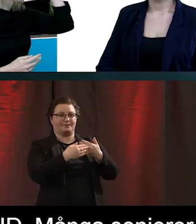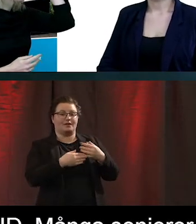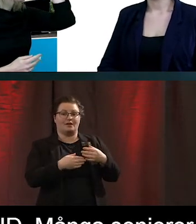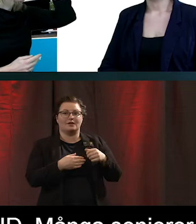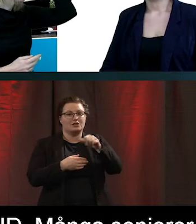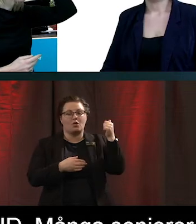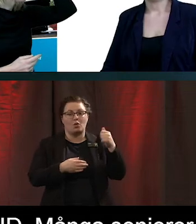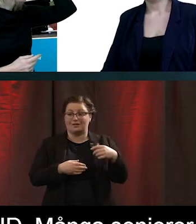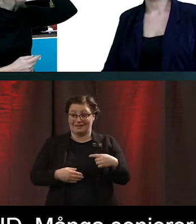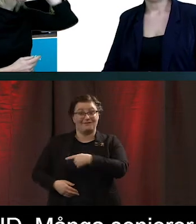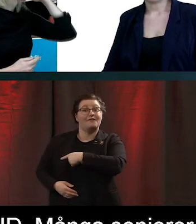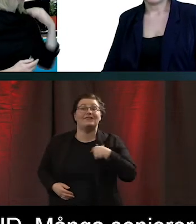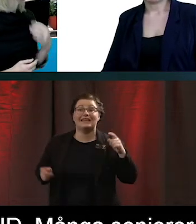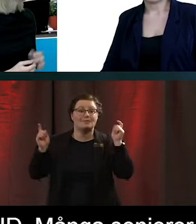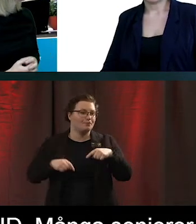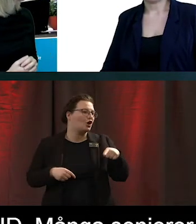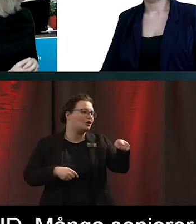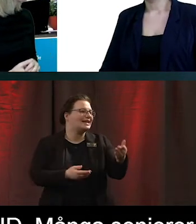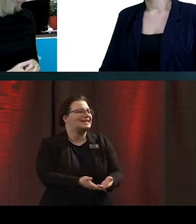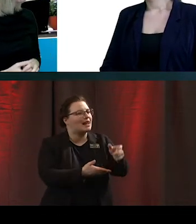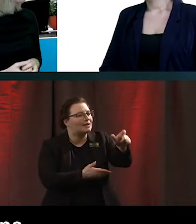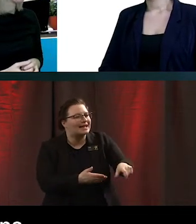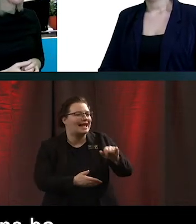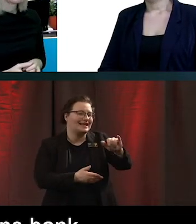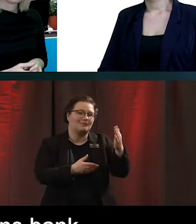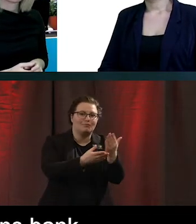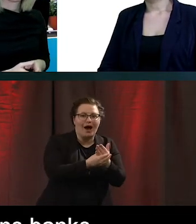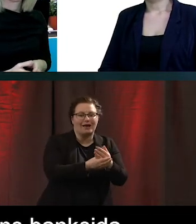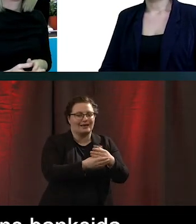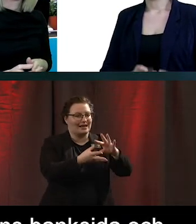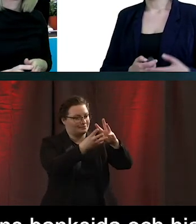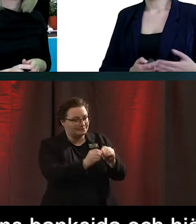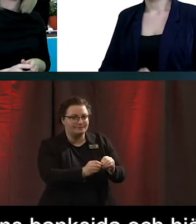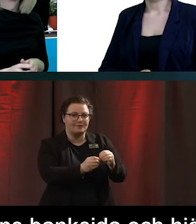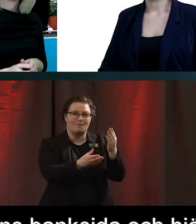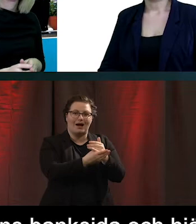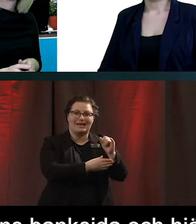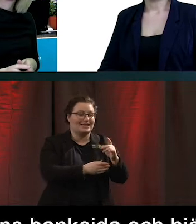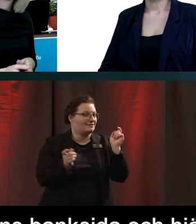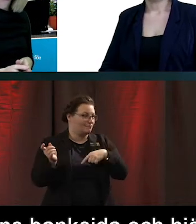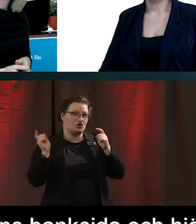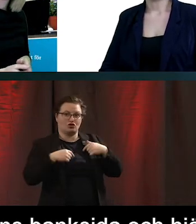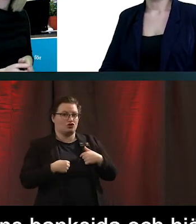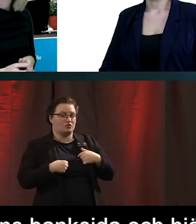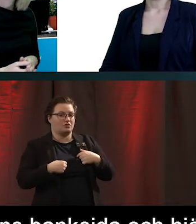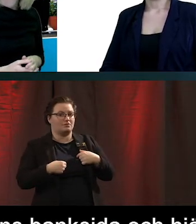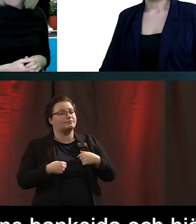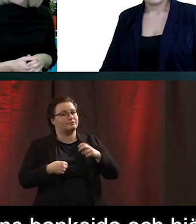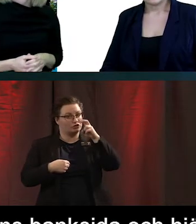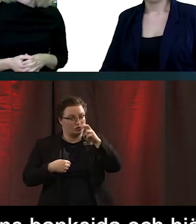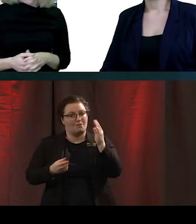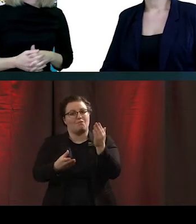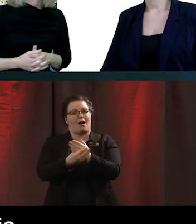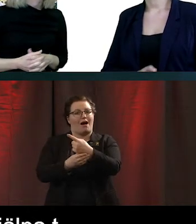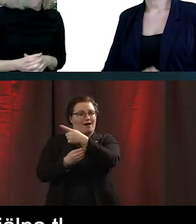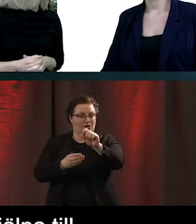banksida och hjälpa dem att skaffa mobilt bank-ID. Så här ser vi att bankerna verkligen skulle behöva steppa upp och hjälpa